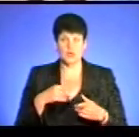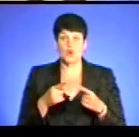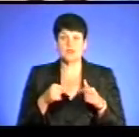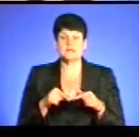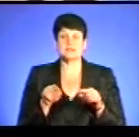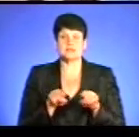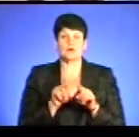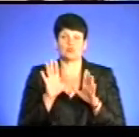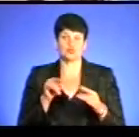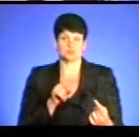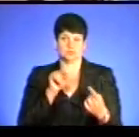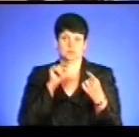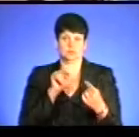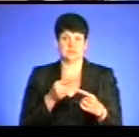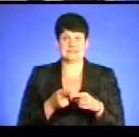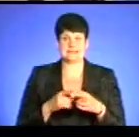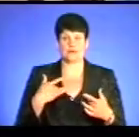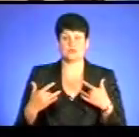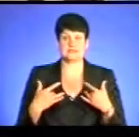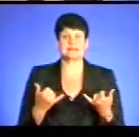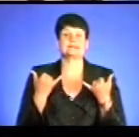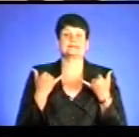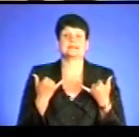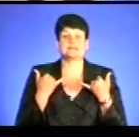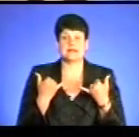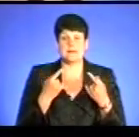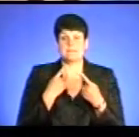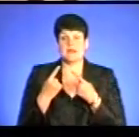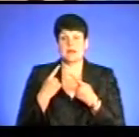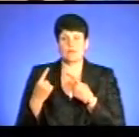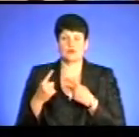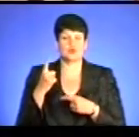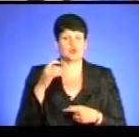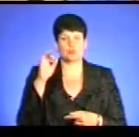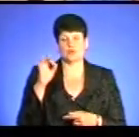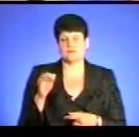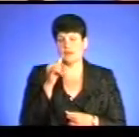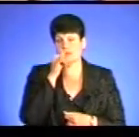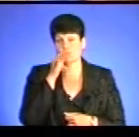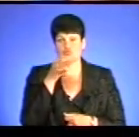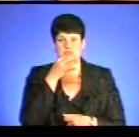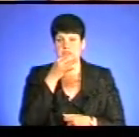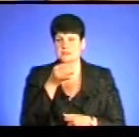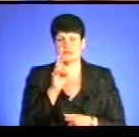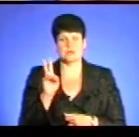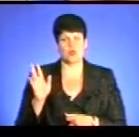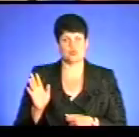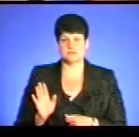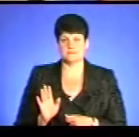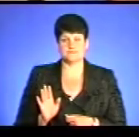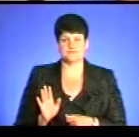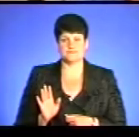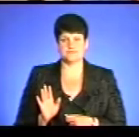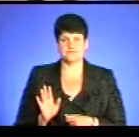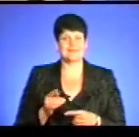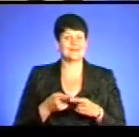бойкотувати такий концерт? Наразі перемовини, тому я 100% не можу гарантувати за когось. Але